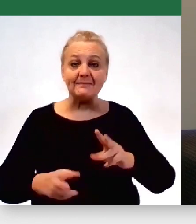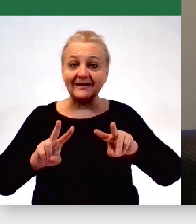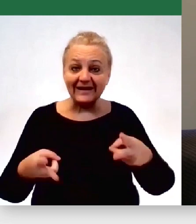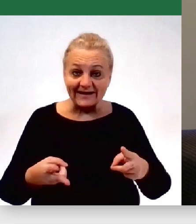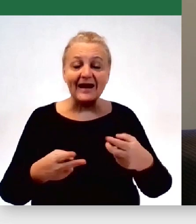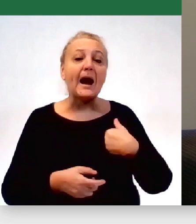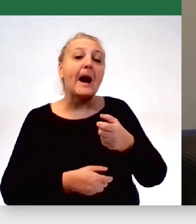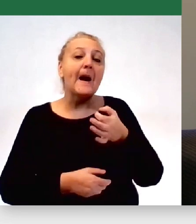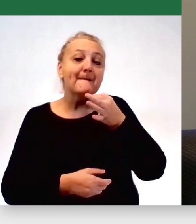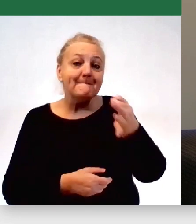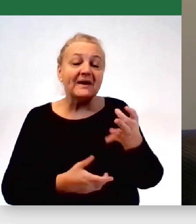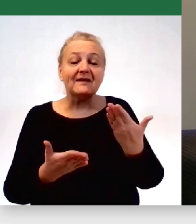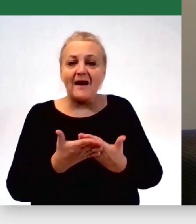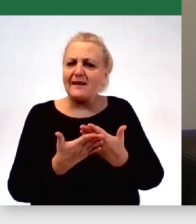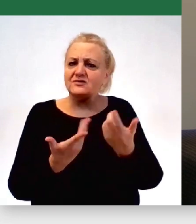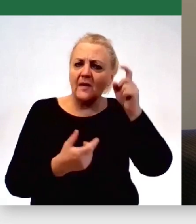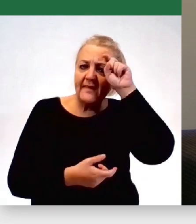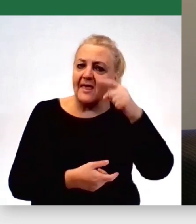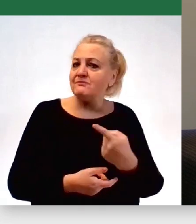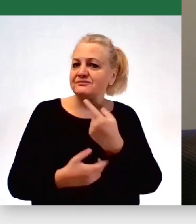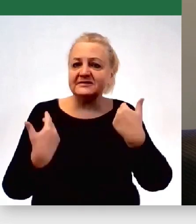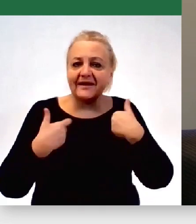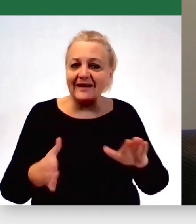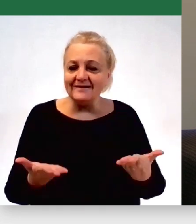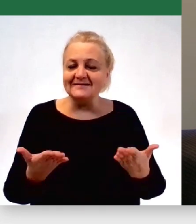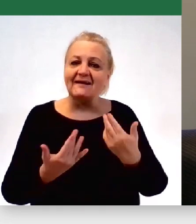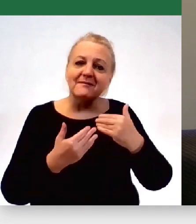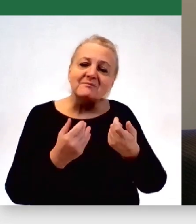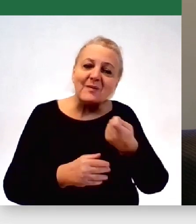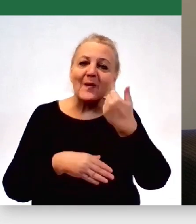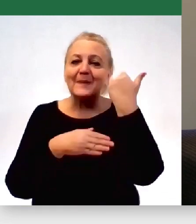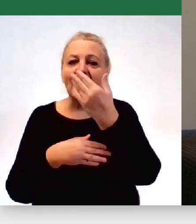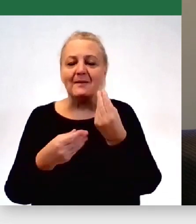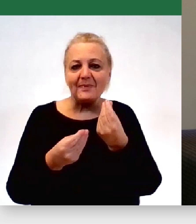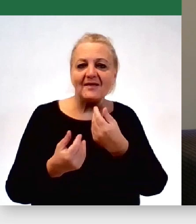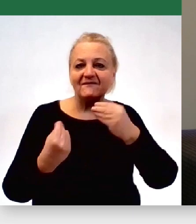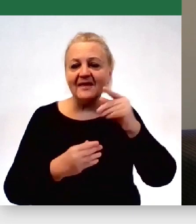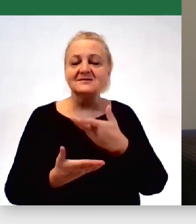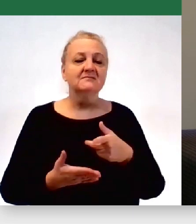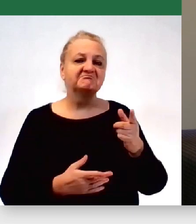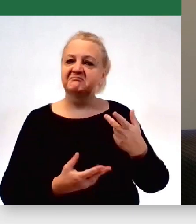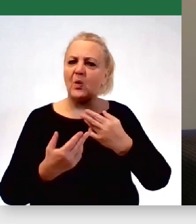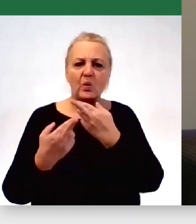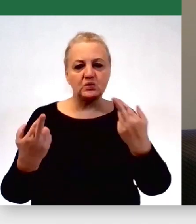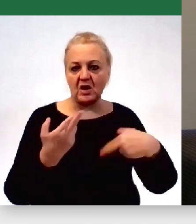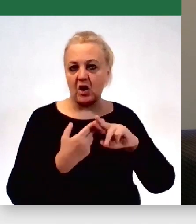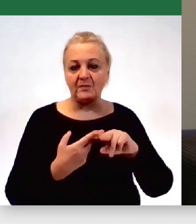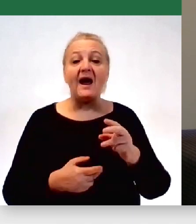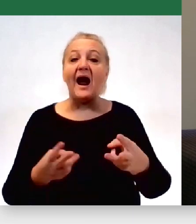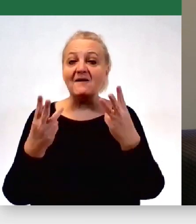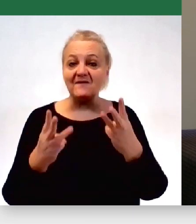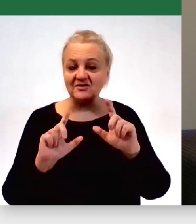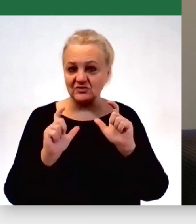czemu nie wybraliście Niemiec? Dlaczego nie pojechaliście dalej, gdzie są finanse? Różne odpowiedzi padały, ale najważniejsze, że